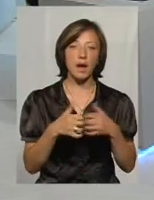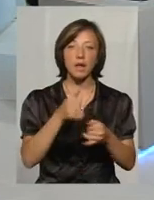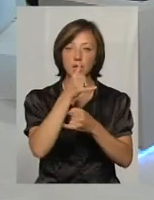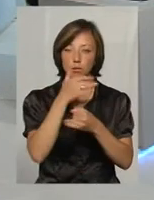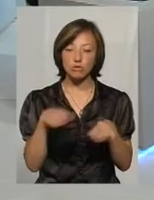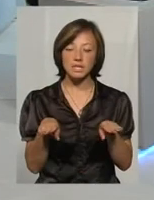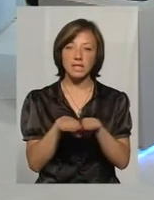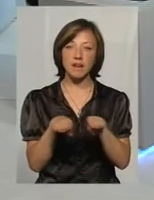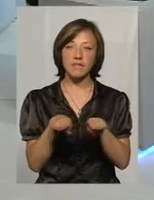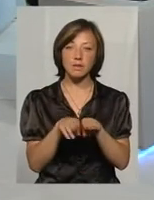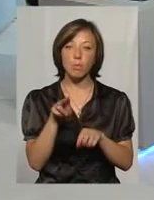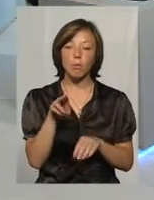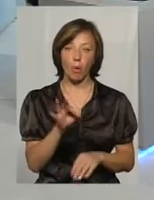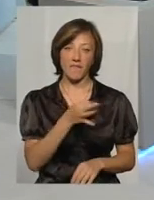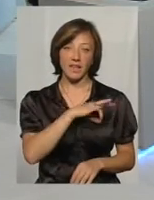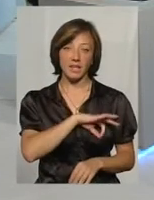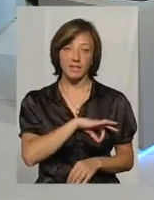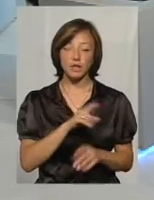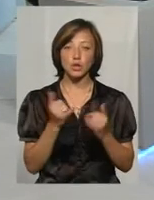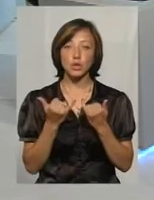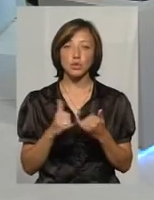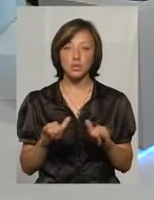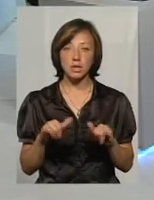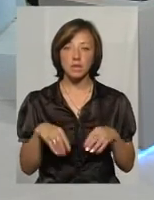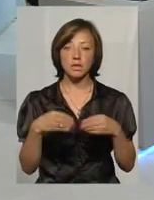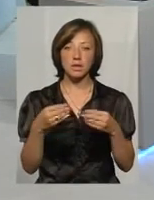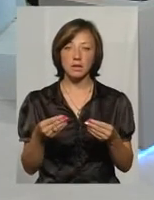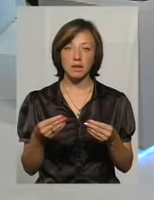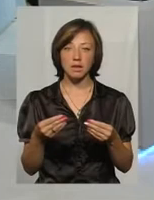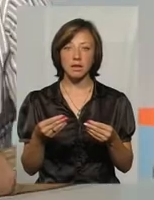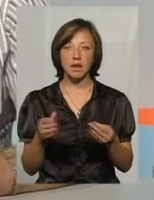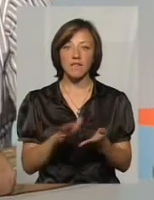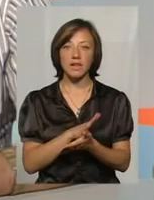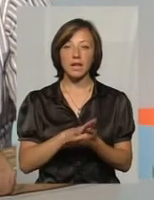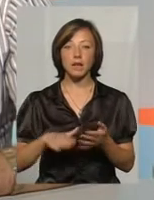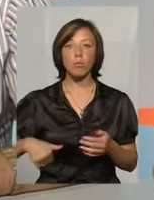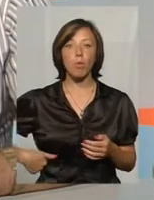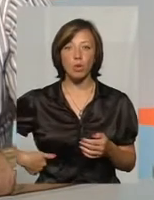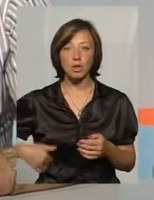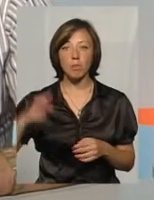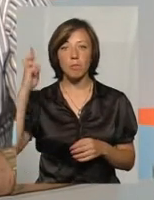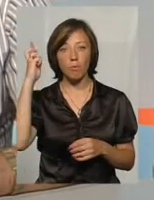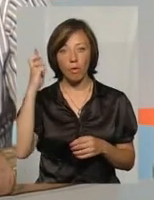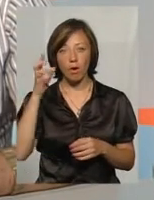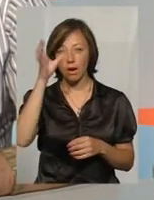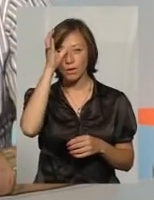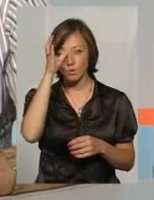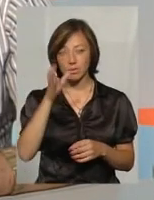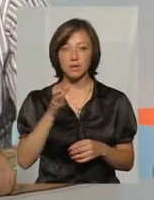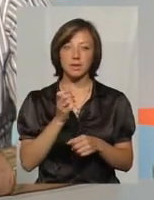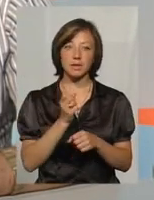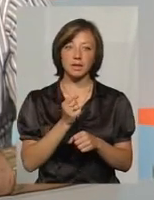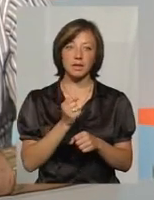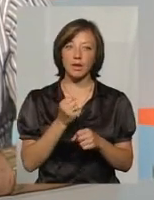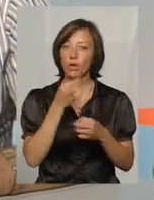сравнитися по ефективністі з тим чудом, яке представляє себе фільтрація почкай. Господь Бог разумнен любого